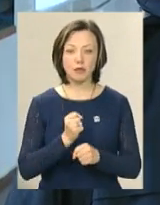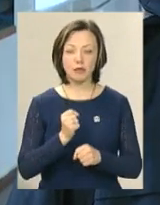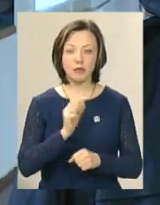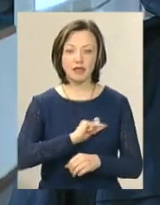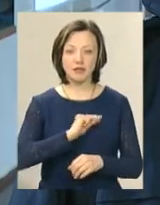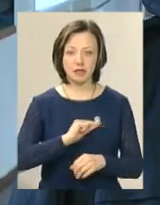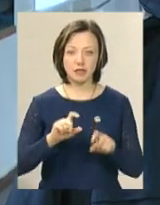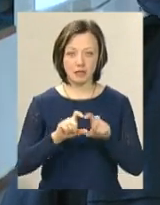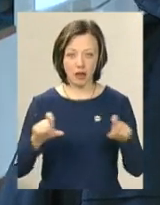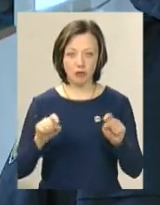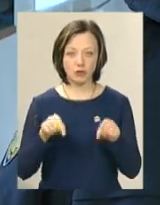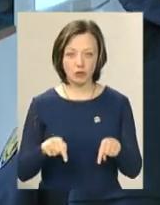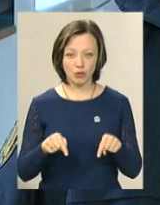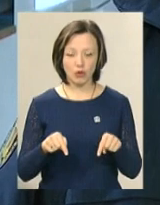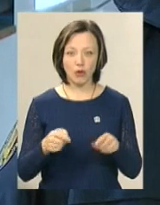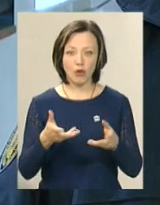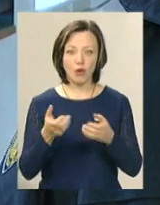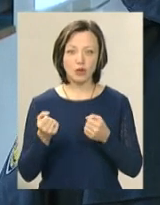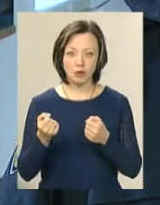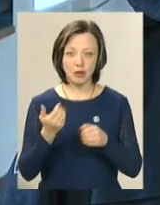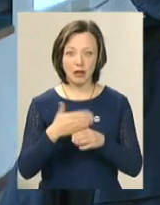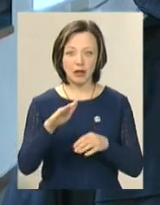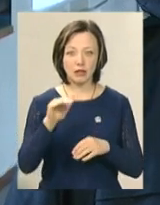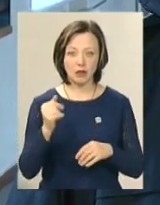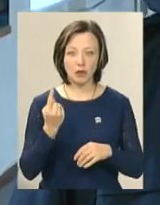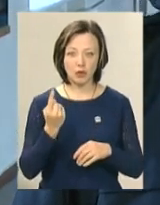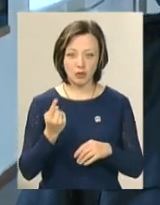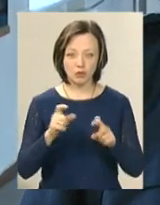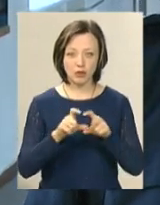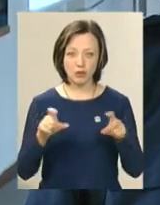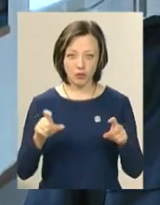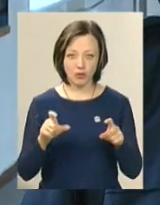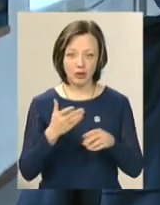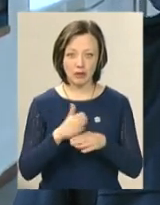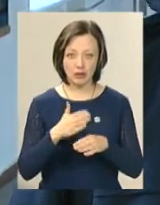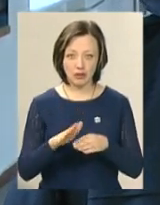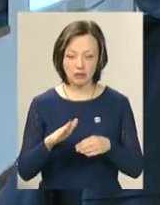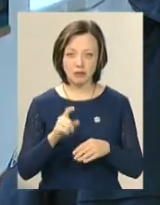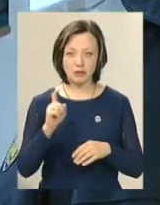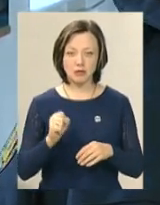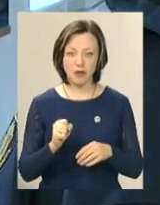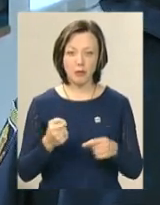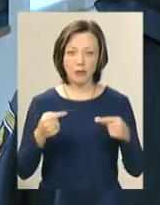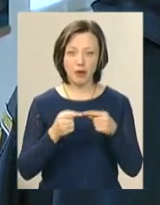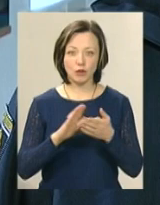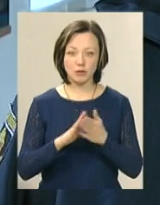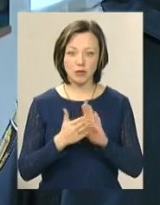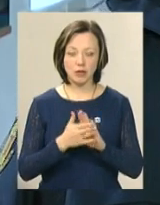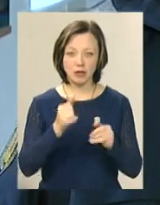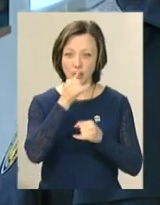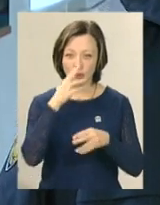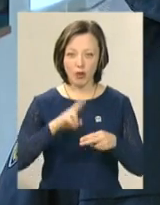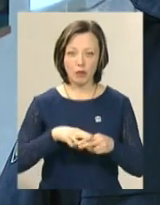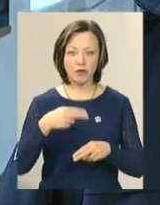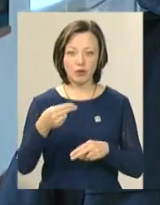навчального закладу даного отримала кредит в одній з установ кредитних, за певних обставин не змогла їх